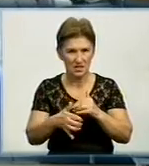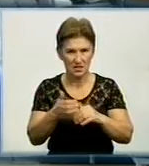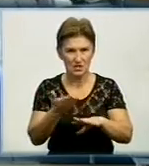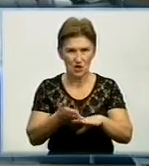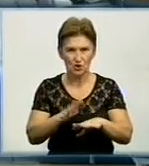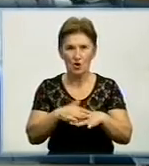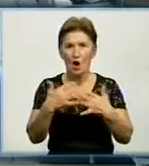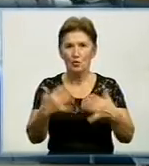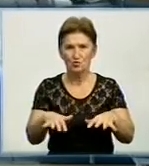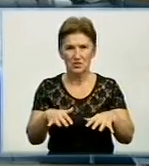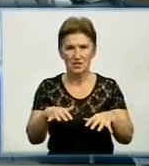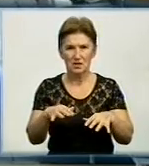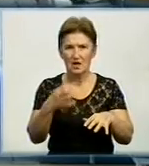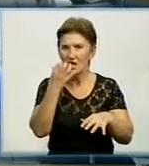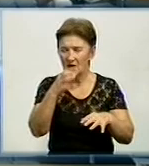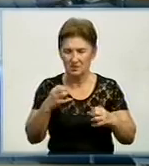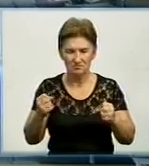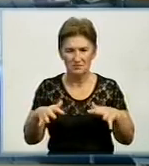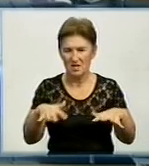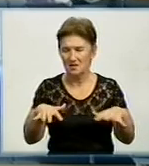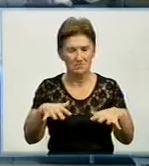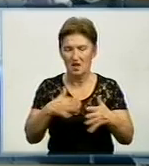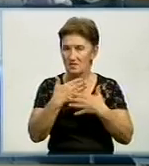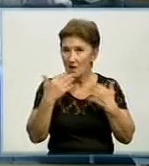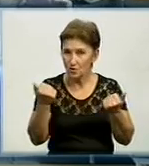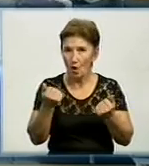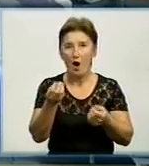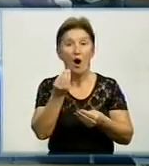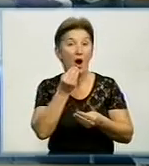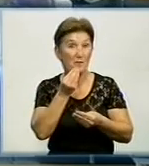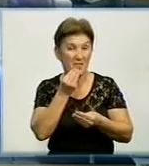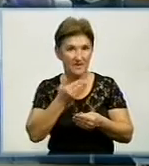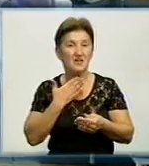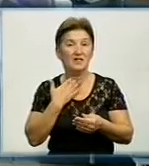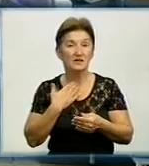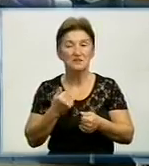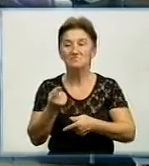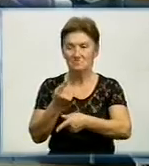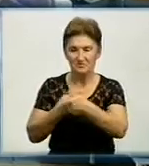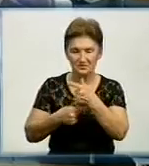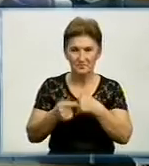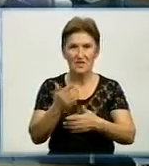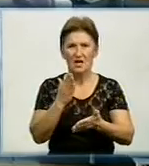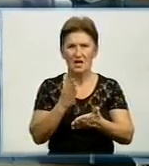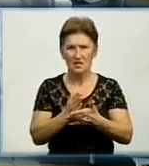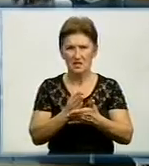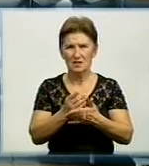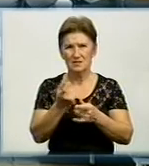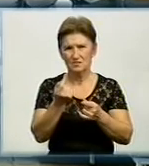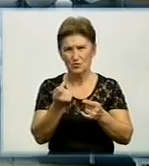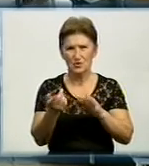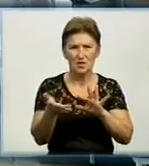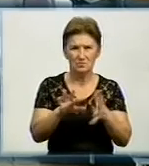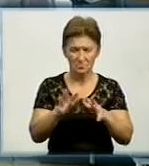лихаратить, у нього зупинувався апетит, у нього залишається небольша дисфункція кишечника,